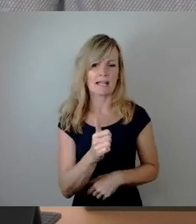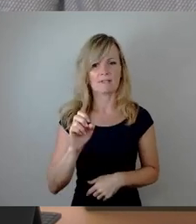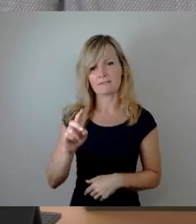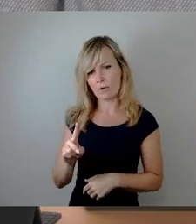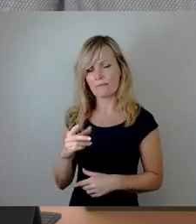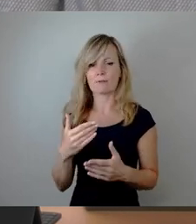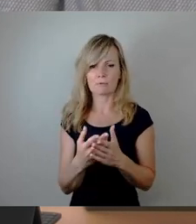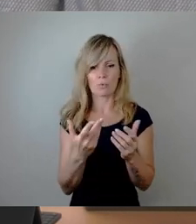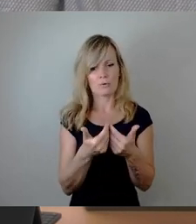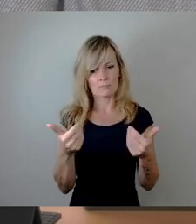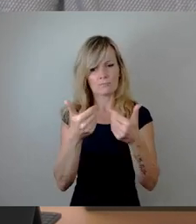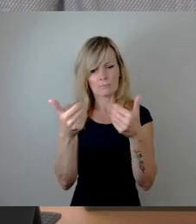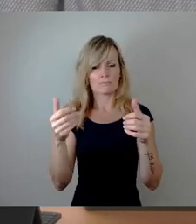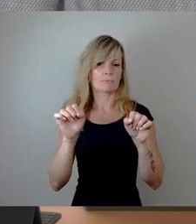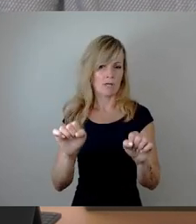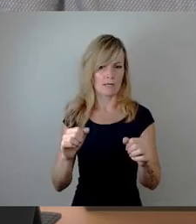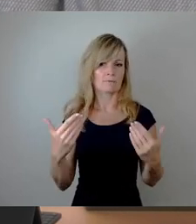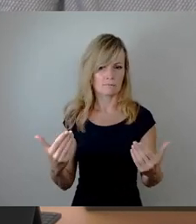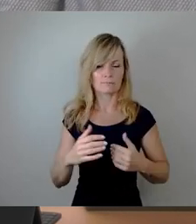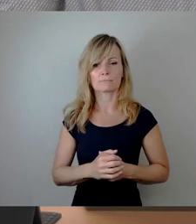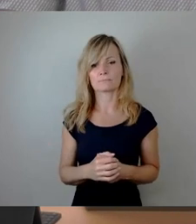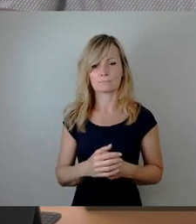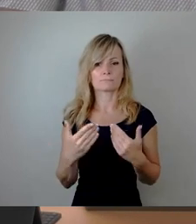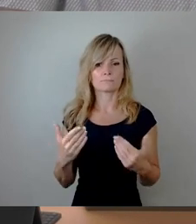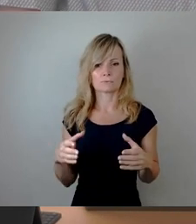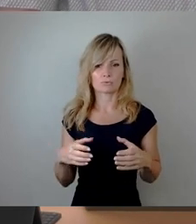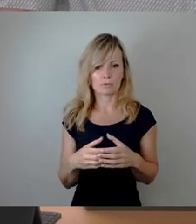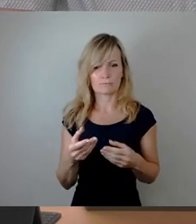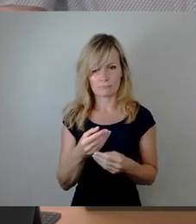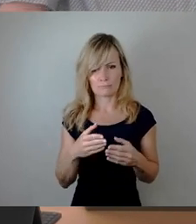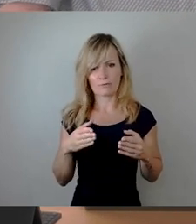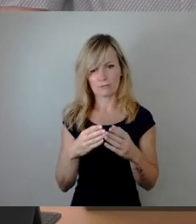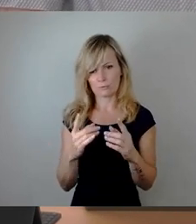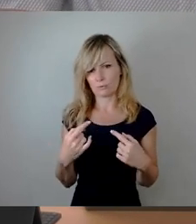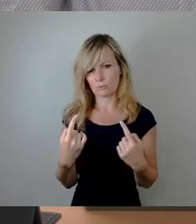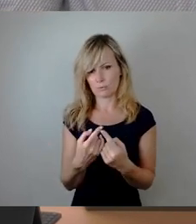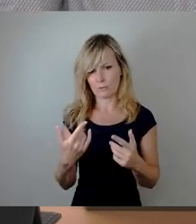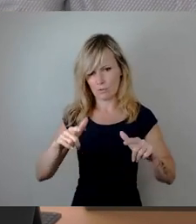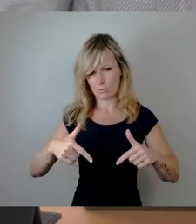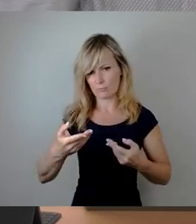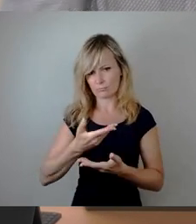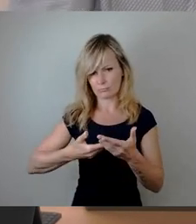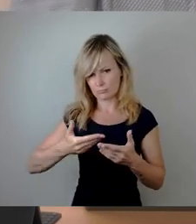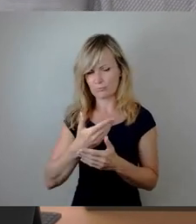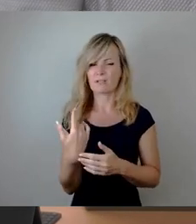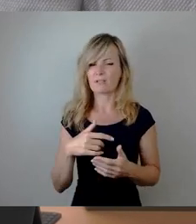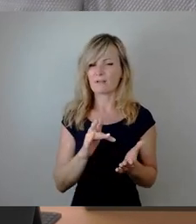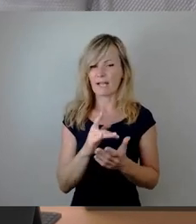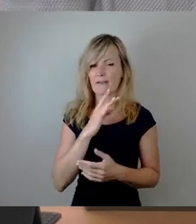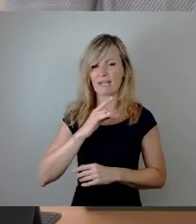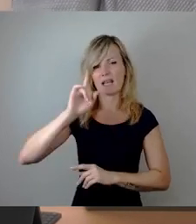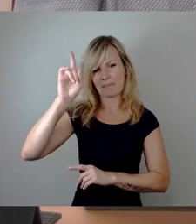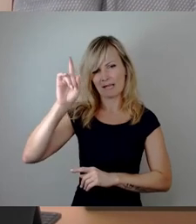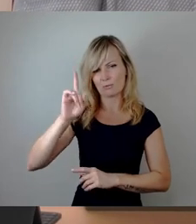auseinanderhalten kann und dass man das eben dann jetzt in der Fraktionsrunde diskutiert, zumal es eben die ganze Reihe von Wortmeldungen gibt. In der